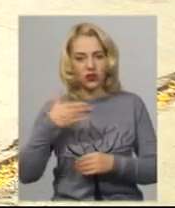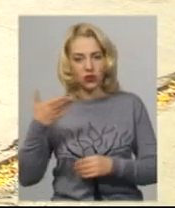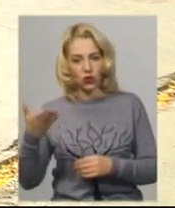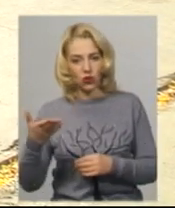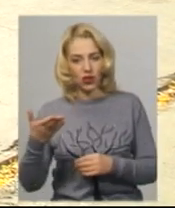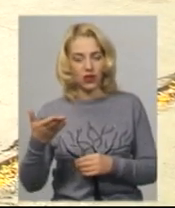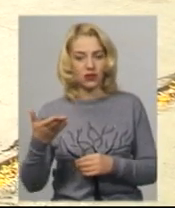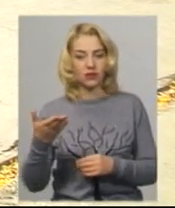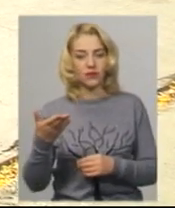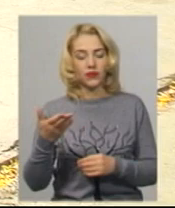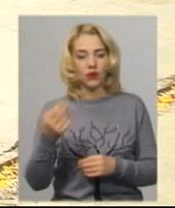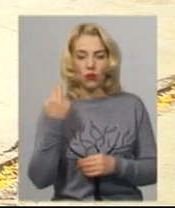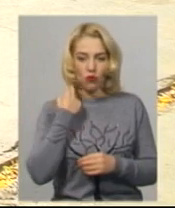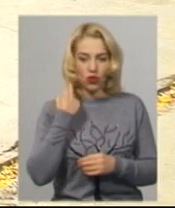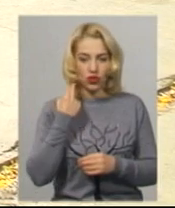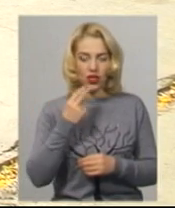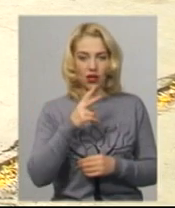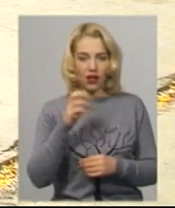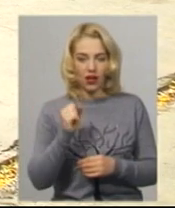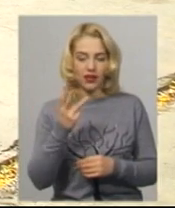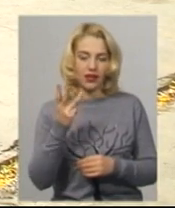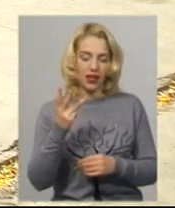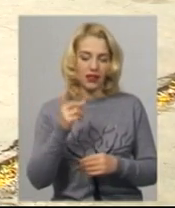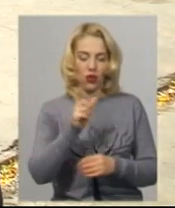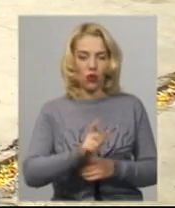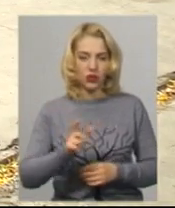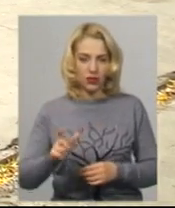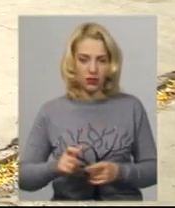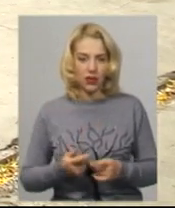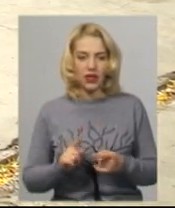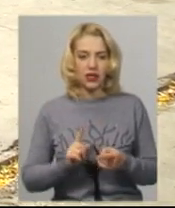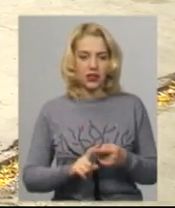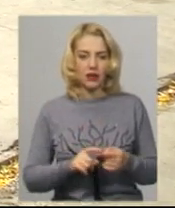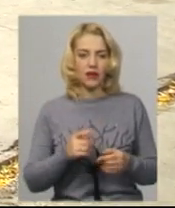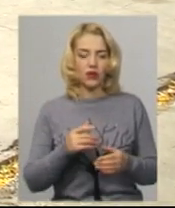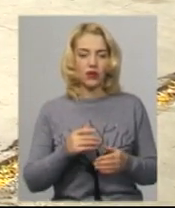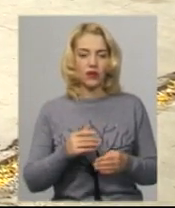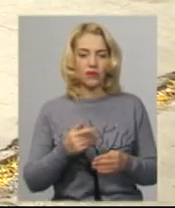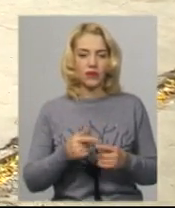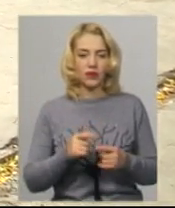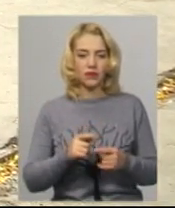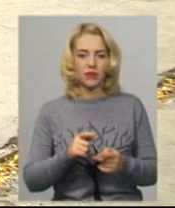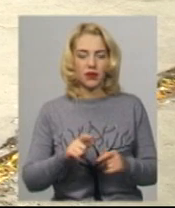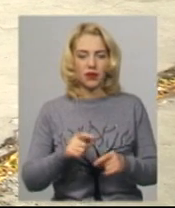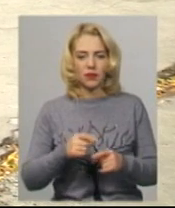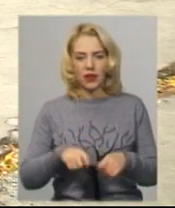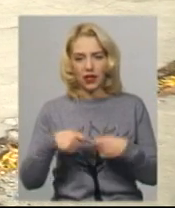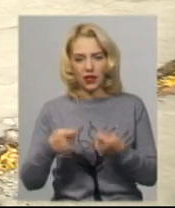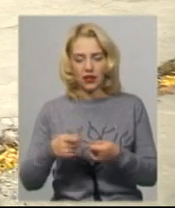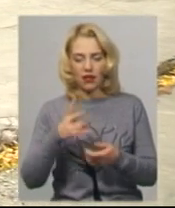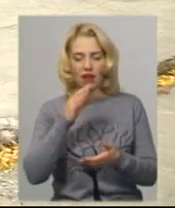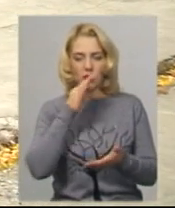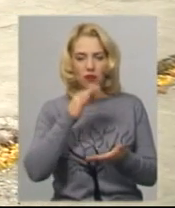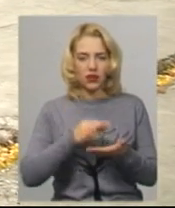боржника, а також інших третіх осіб. Державні виконавцями здійснено усунення перешкод та передано відповідальне зберігання всі